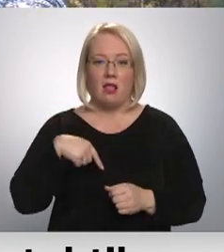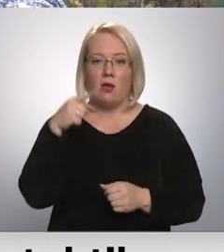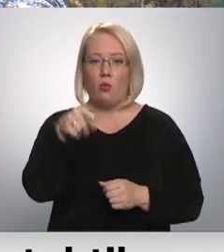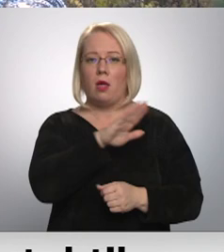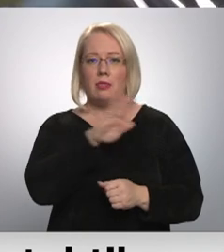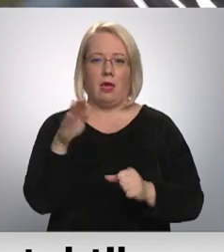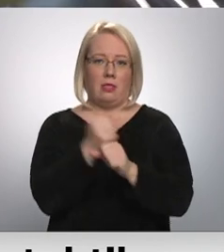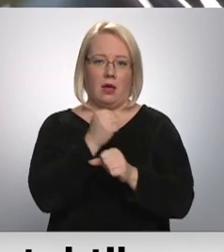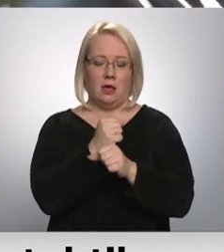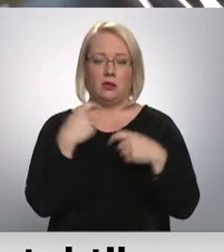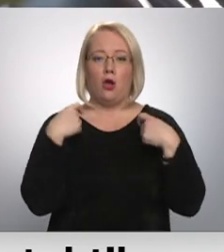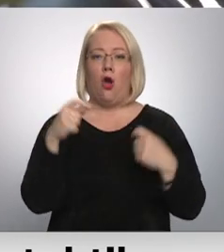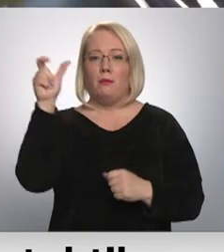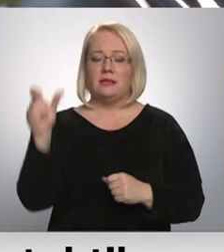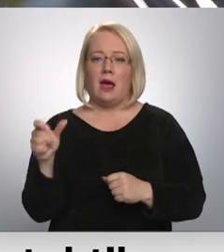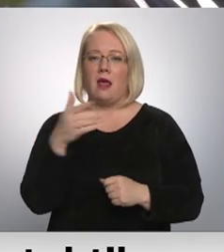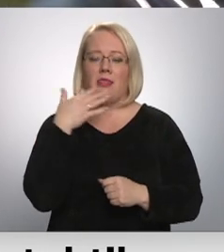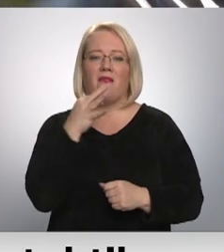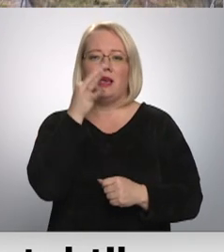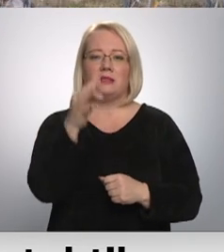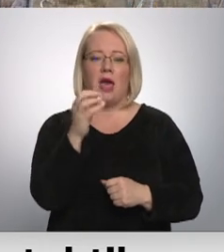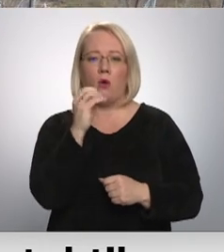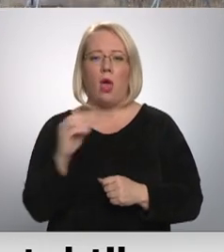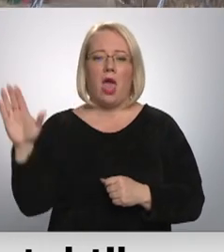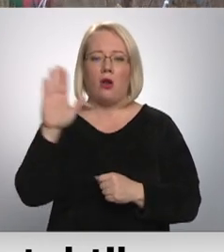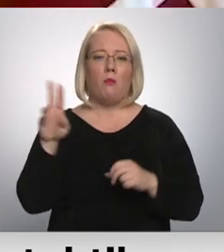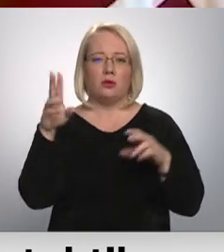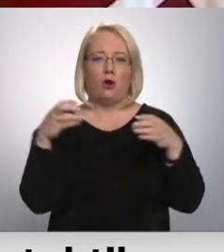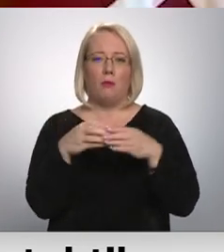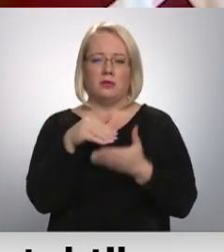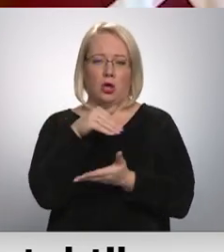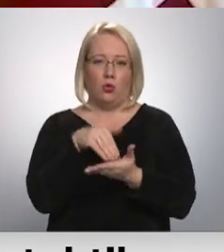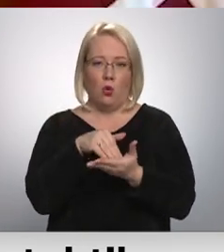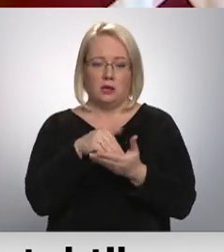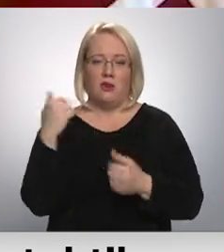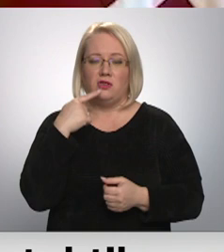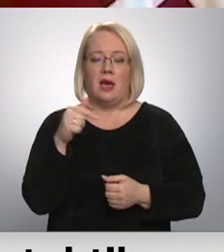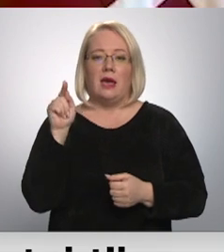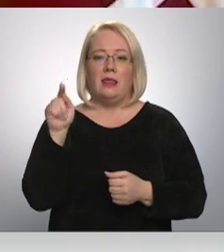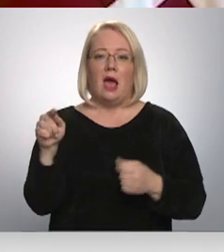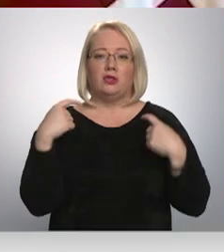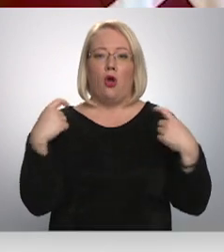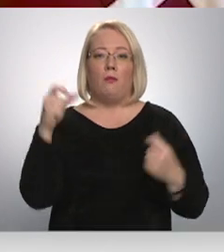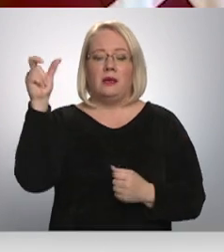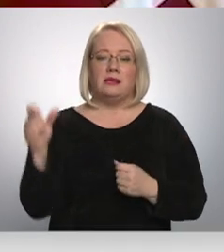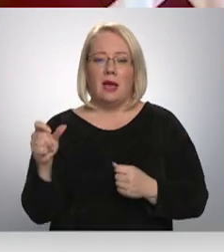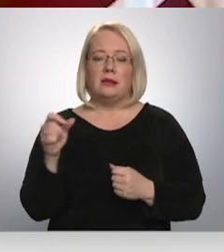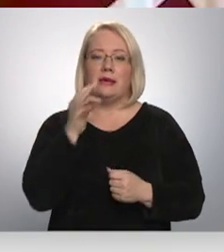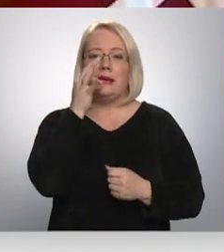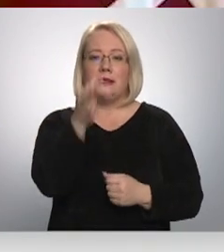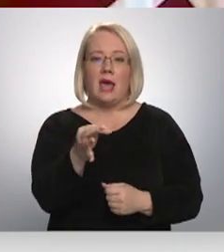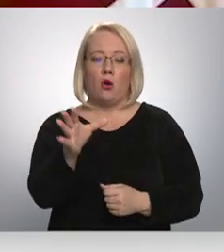norādīja, ka komisāri nav paudus Eiropas komisijas nostāju. Šīs komisāras izteikumi ir bijuši komisāras